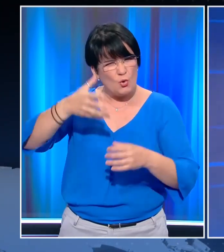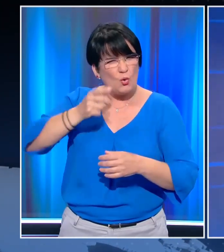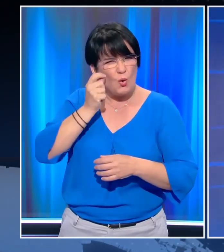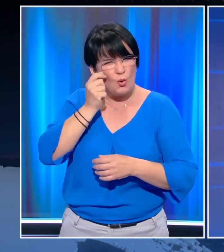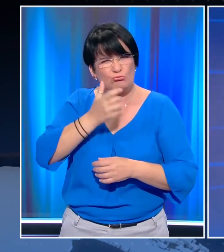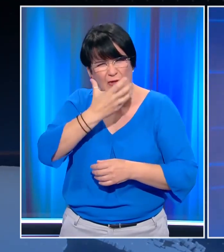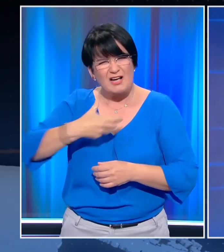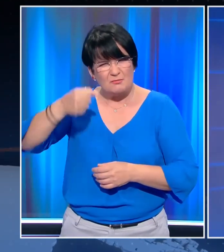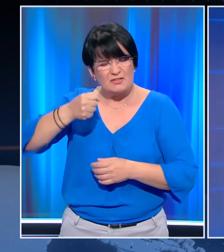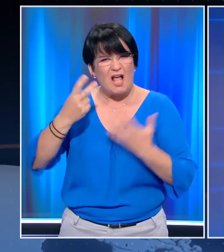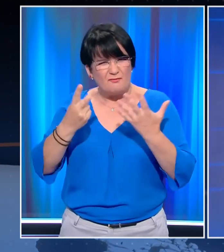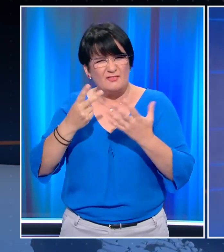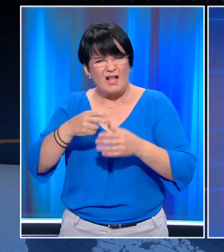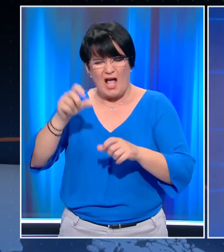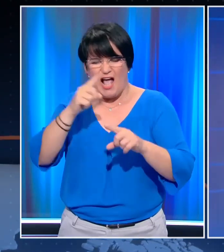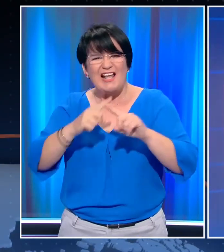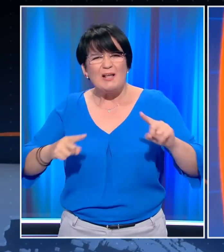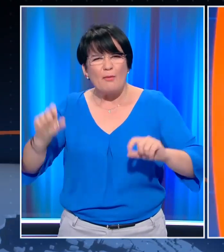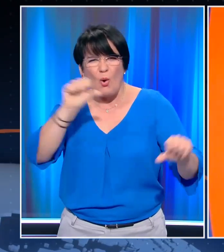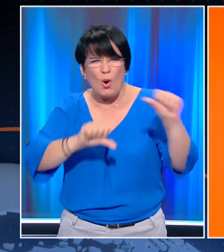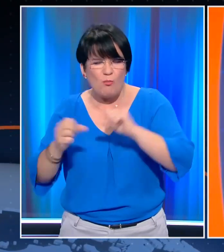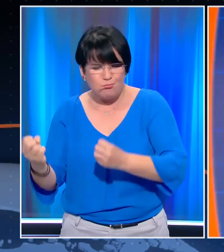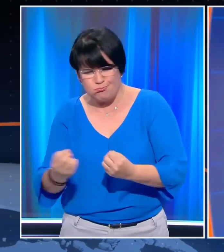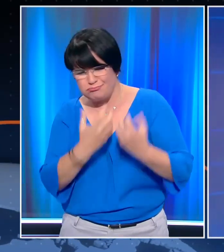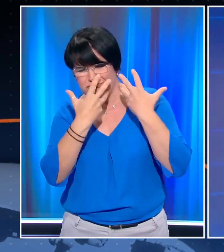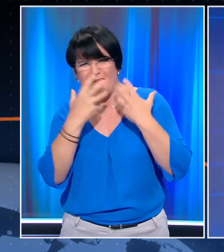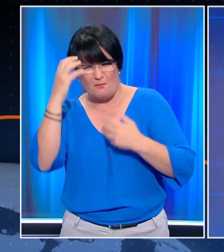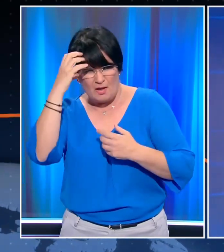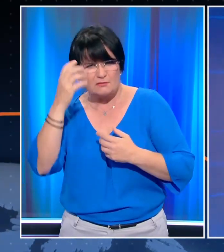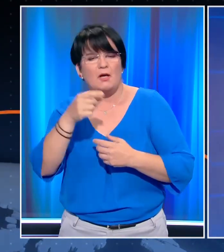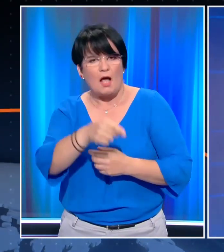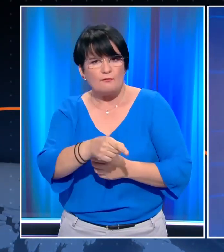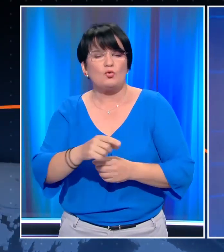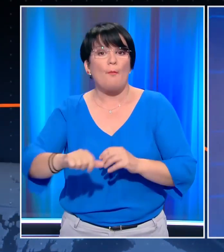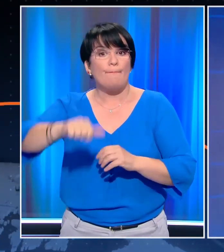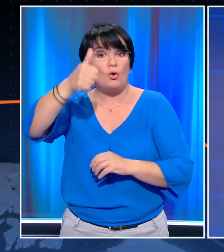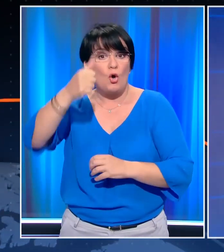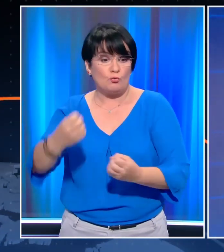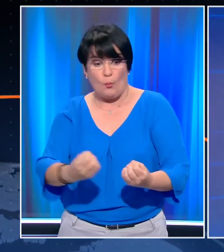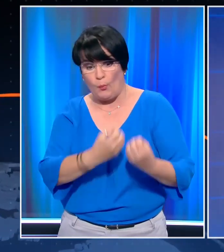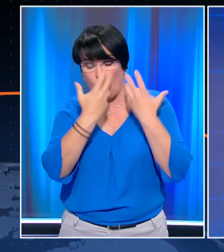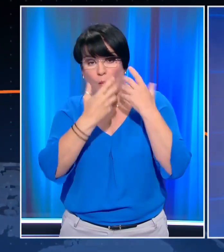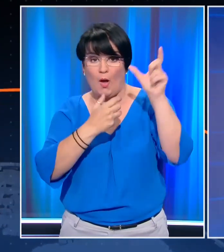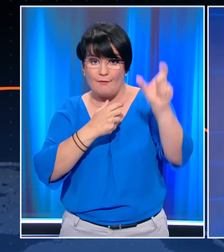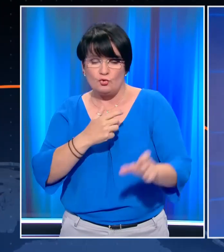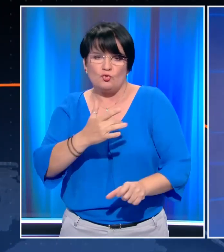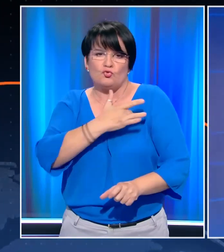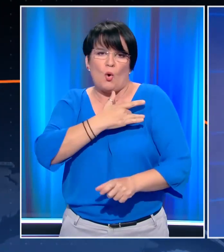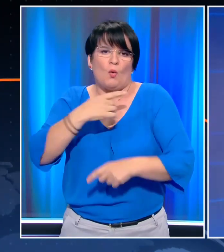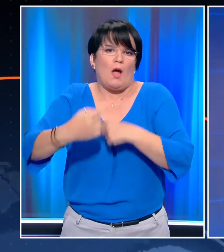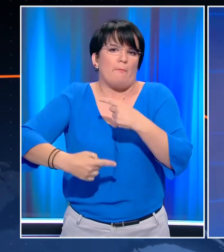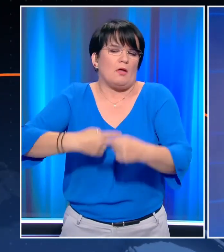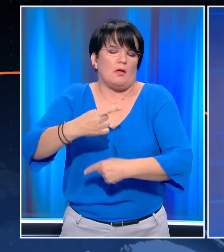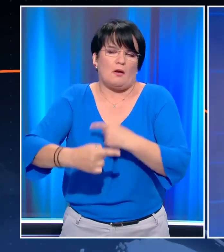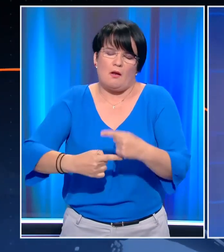υγρό σε 7 Μητροπολίτες του Συνοδικού Δικαστηρίου. Ο άνθρωπος που πρώτος δέχθηκε το βιτριόλι περιγράφει τη σοκαριστική εμπειρία